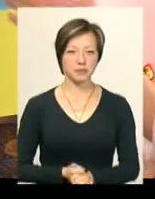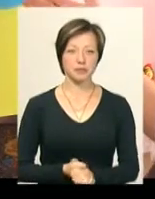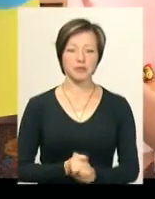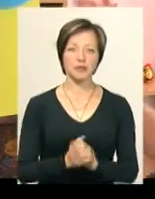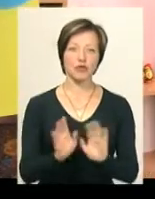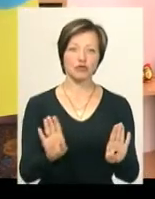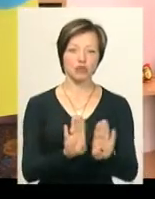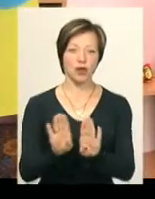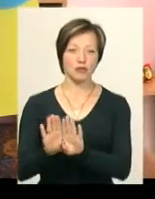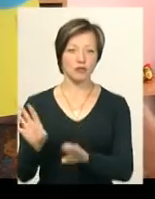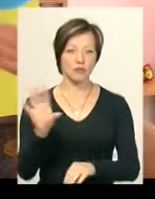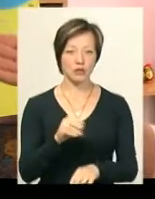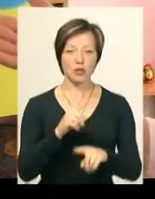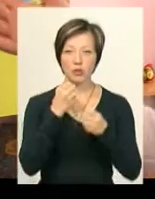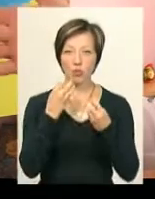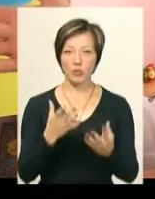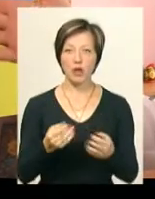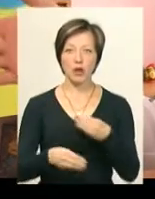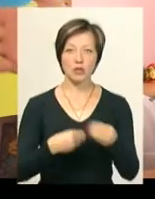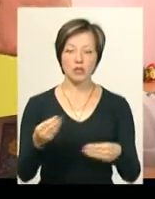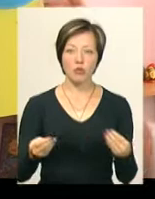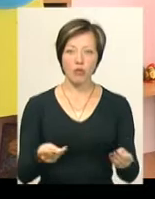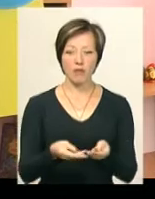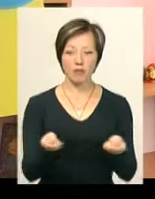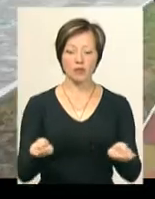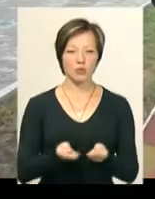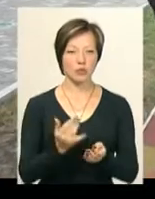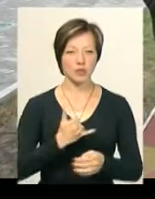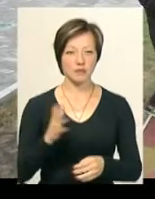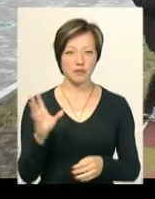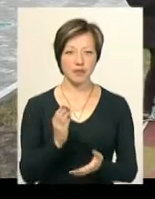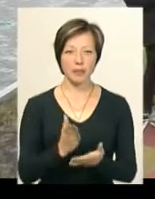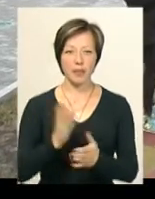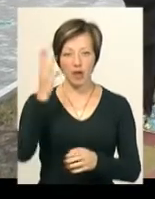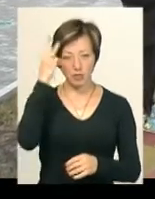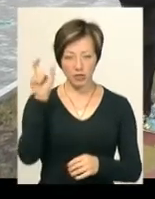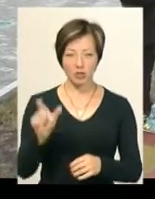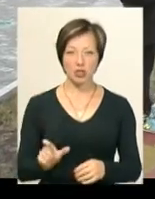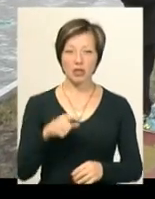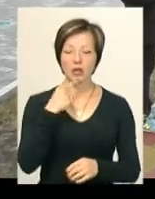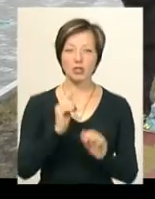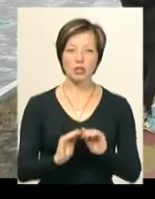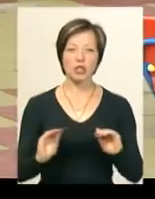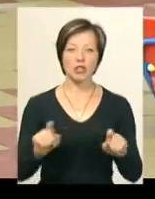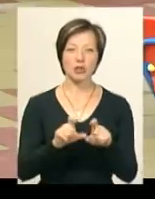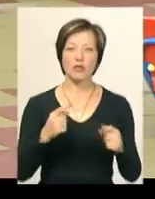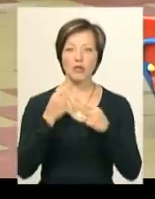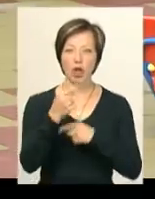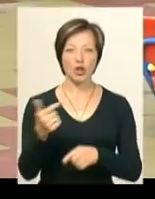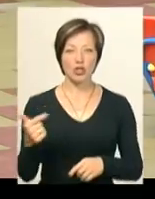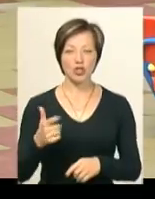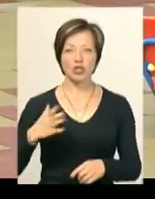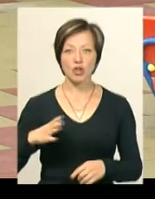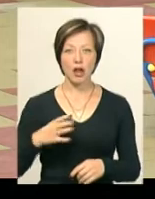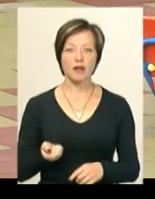Шкафчики там. Все дуже добре. І роздаткова посуда, все тут в нас. Хмельничанка Юлія Слободінюк каже, на дитячий садок у Дальніх Гречанах